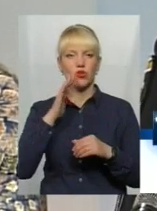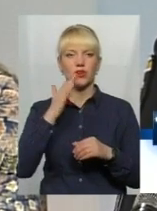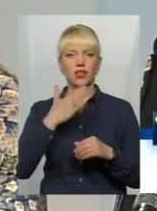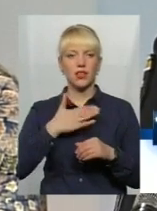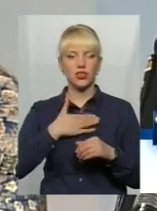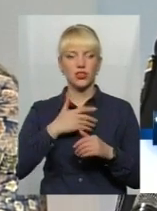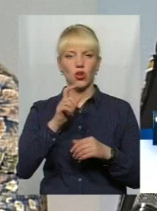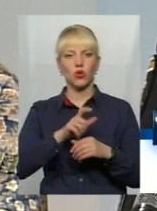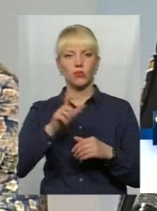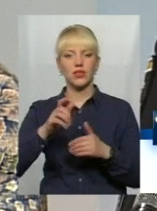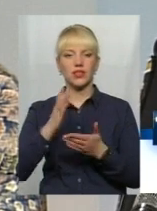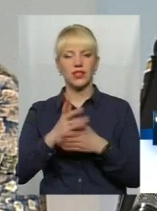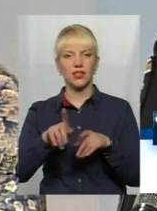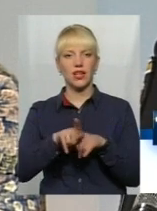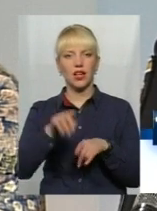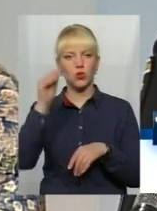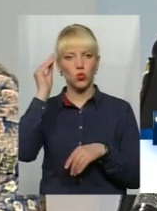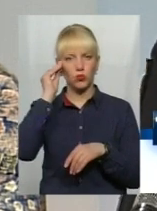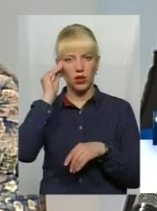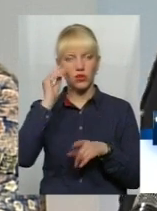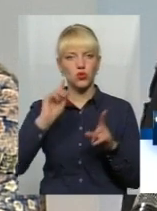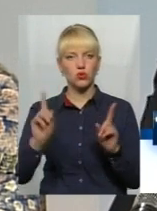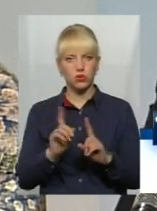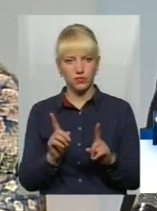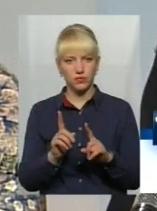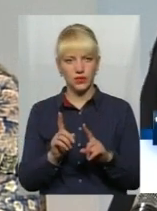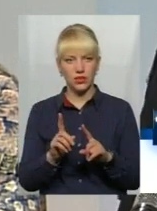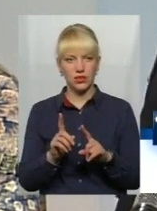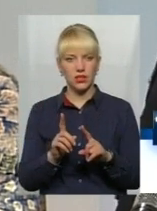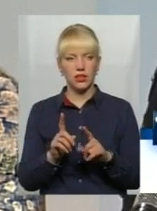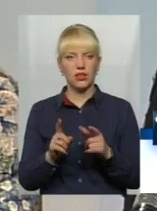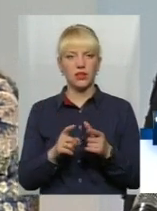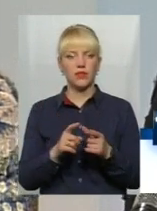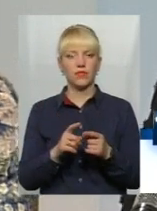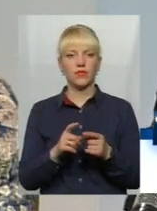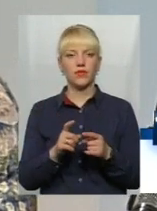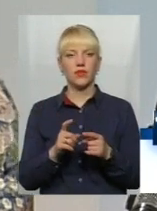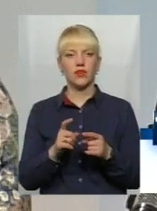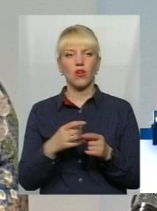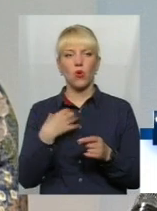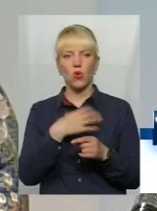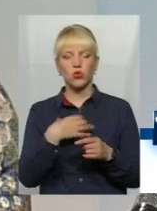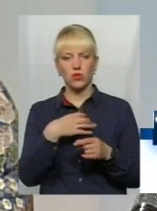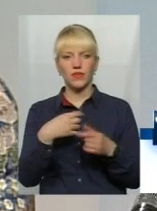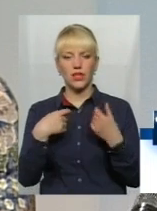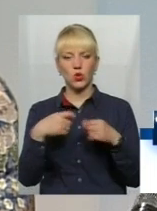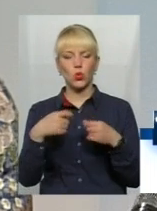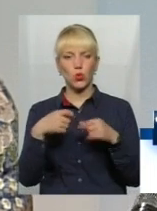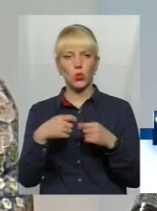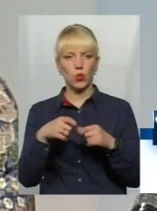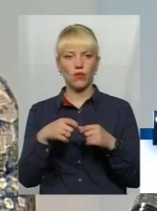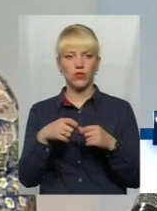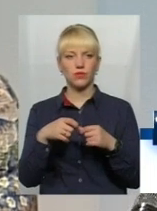громадян побудовує така думка, що, переконання, що основний торговий контингент, який є